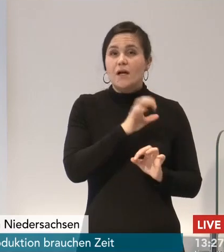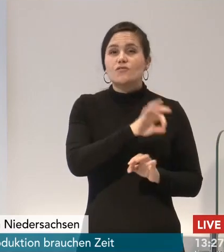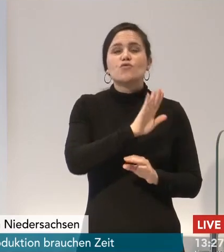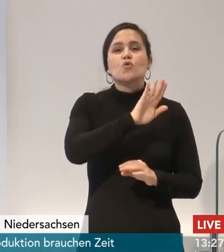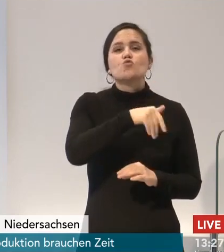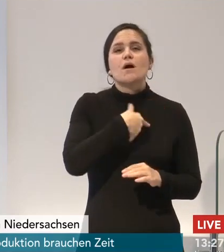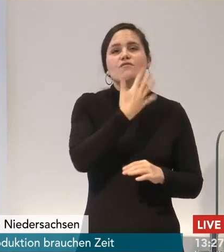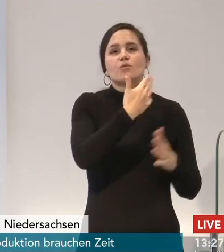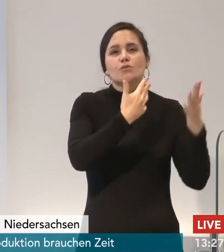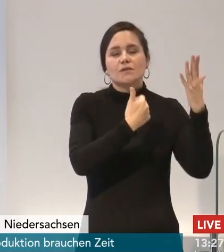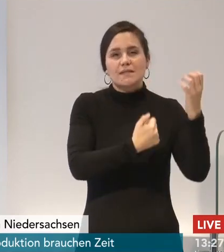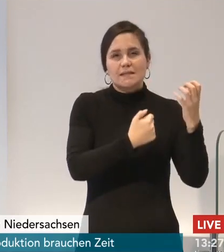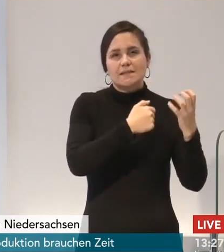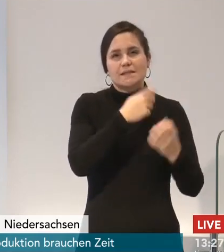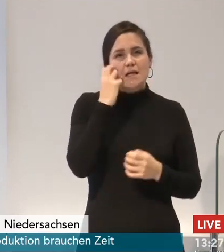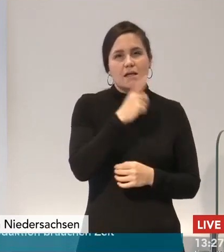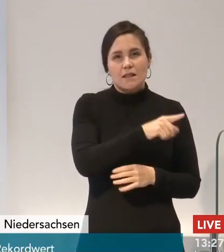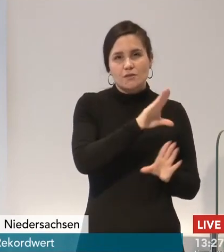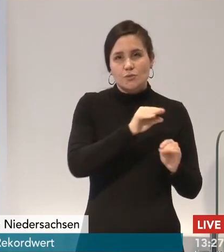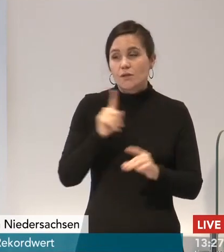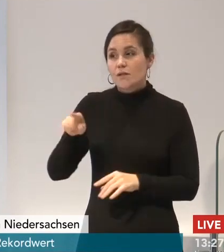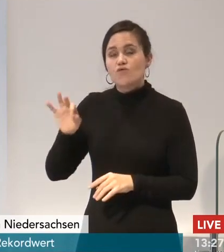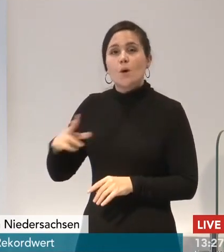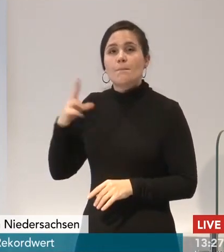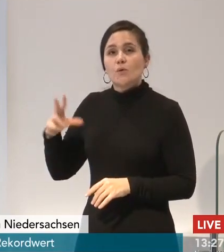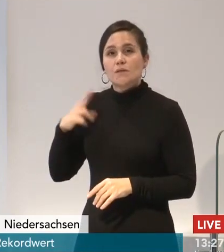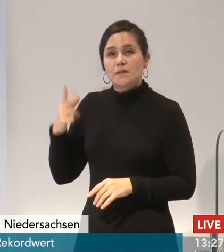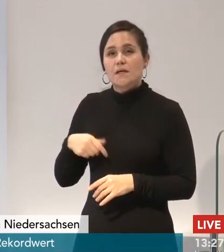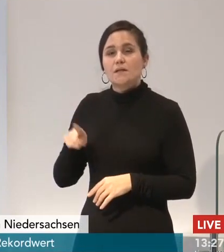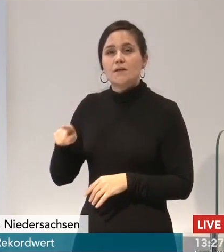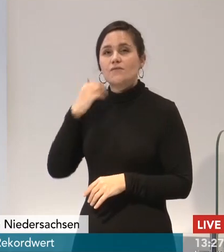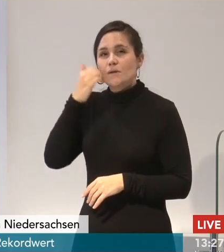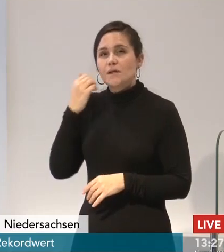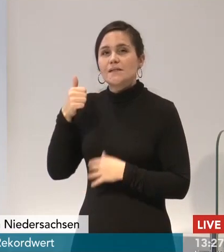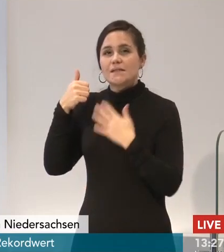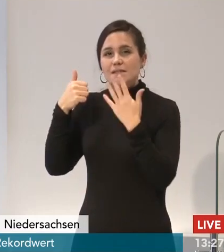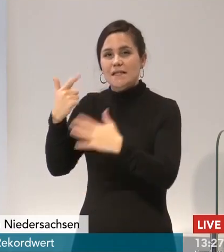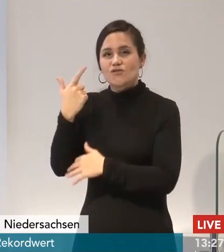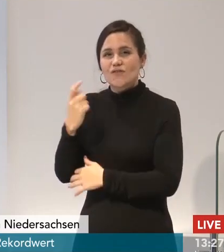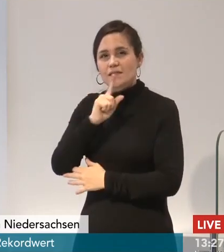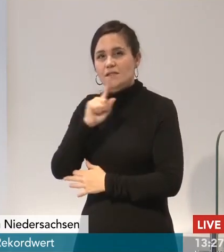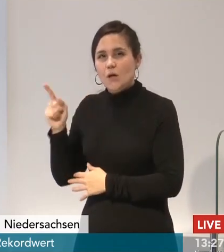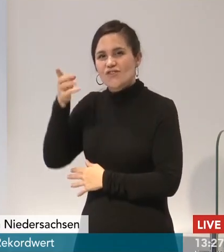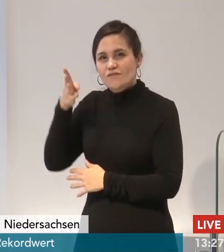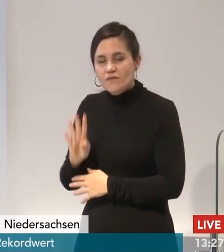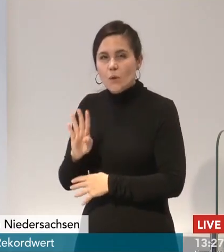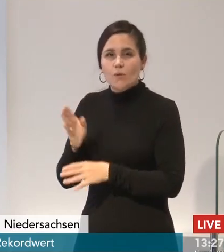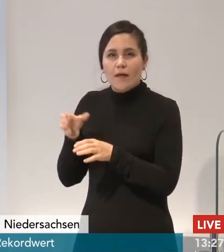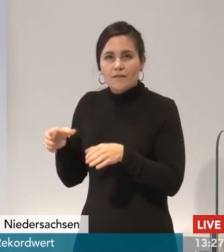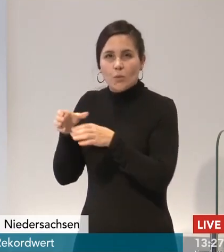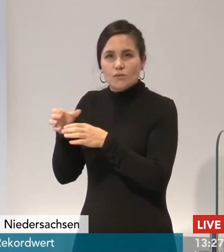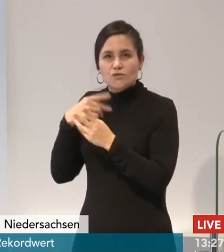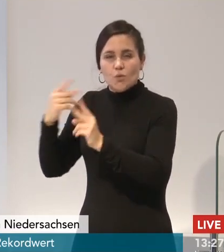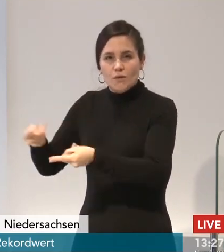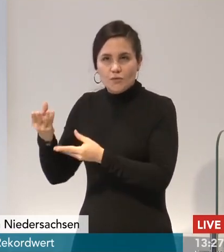Da wird im ganzen Februar 26.400 Dosen lieferfähig sein. Das ist das, was der Hersteller jetzt